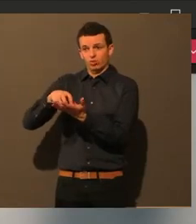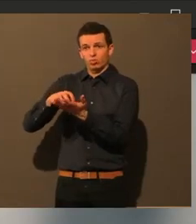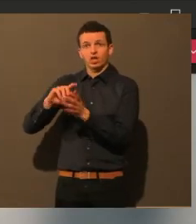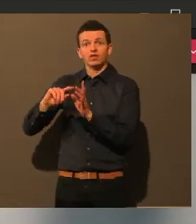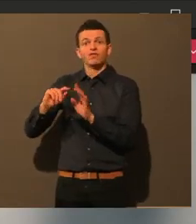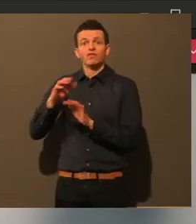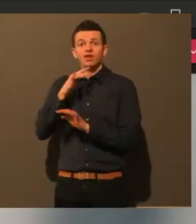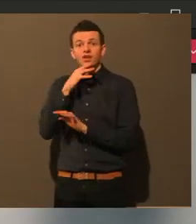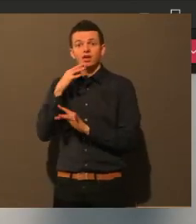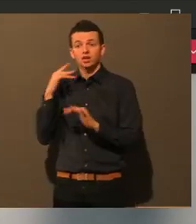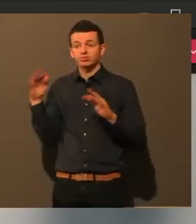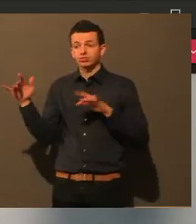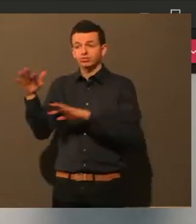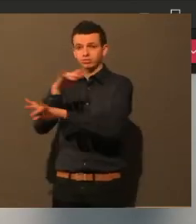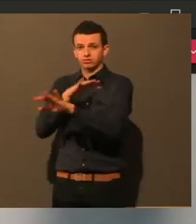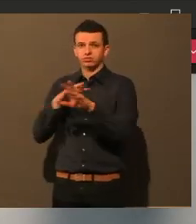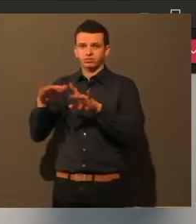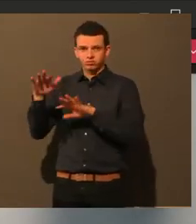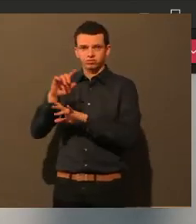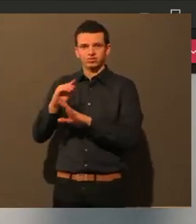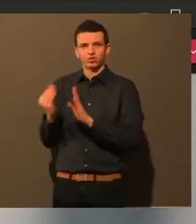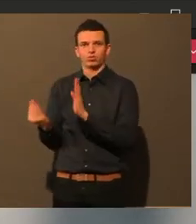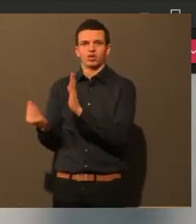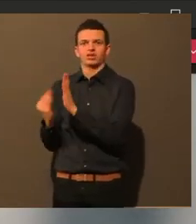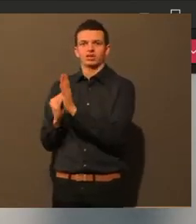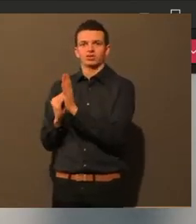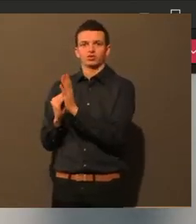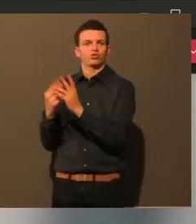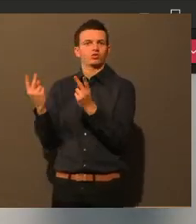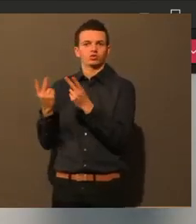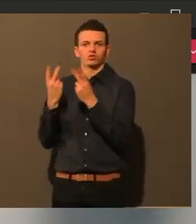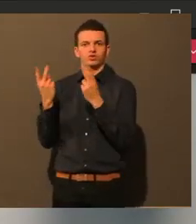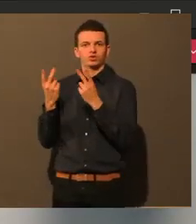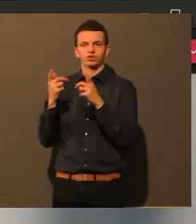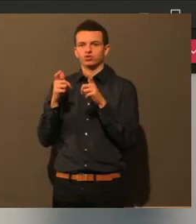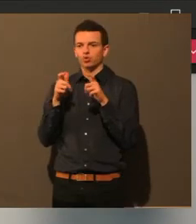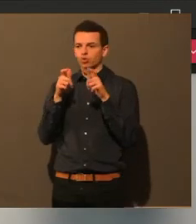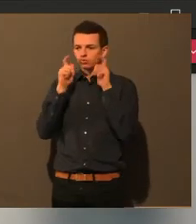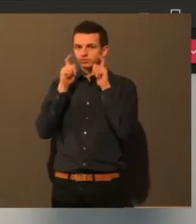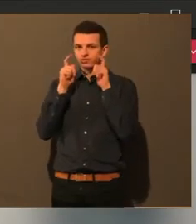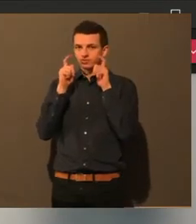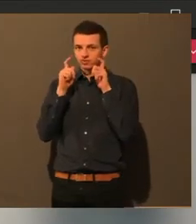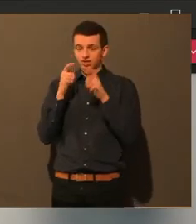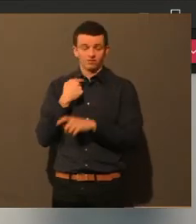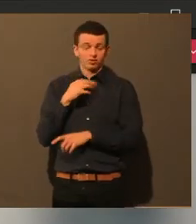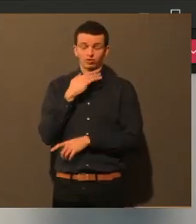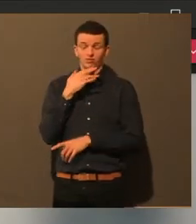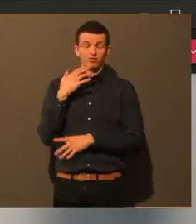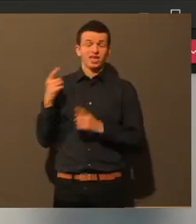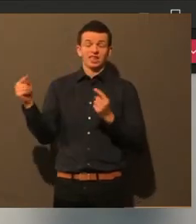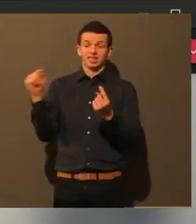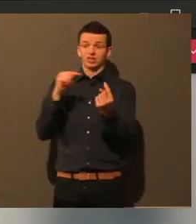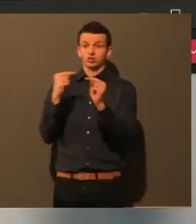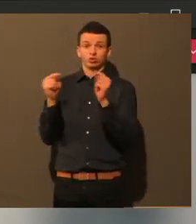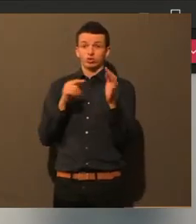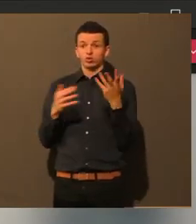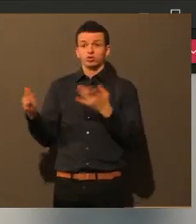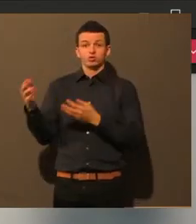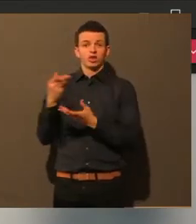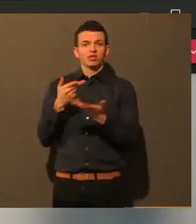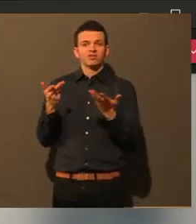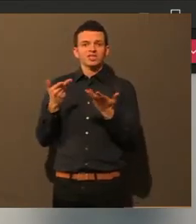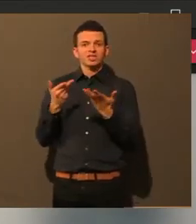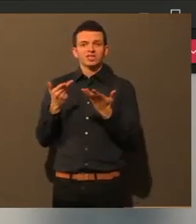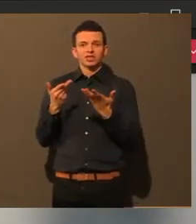Und da haben wir lange darüber diskutiert, ob wir das für die gesamte Stadt machen sollen oder nicht. Einfach, weil wenn wir es in der gesamten Stadt machen, ist es ja viel